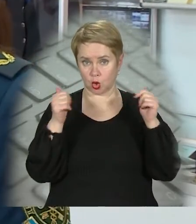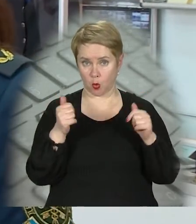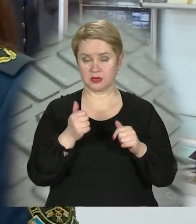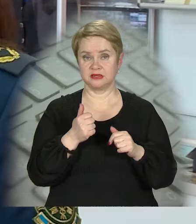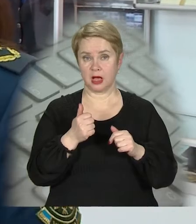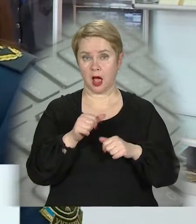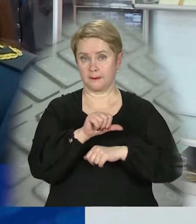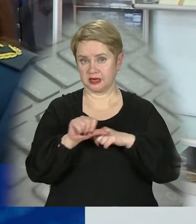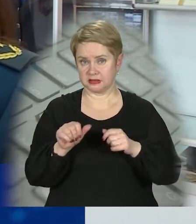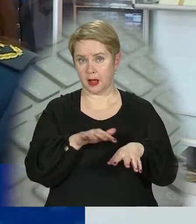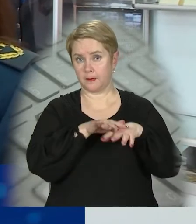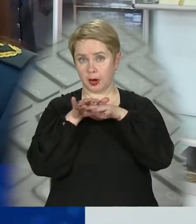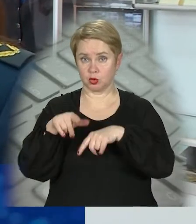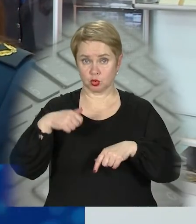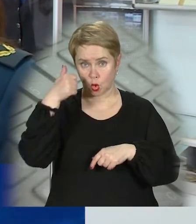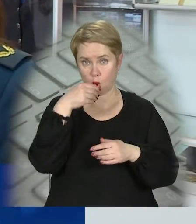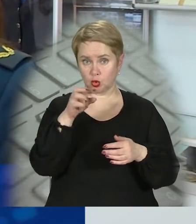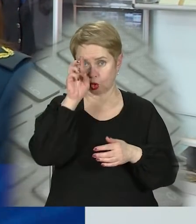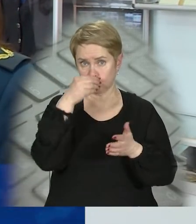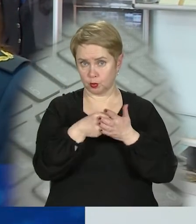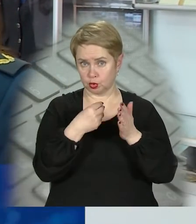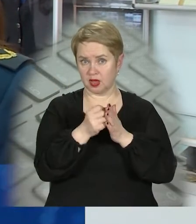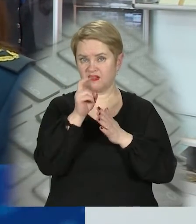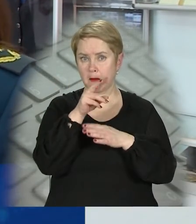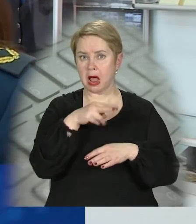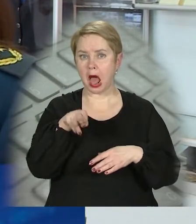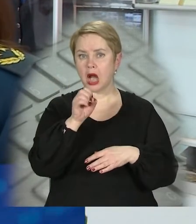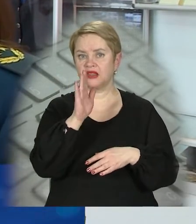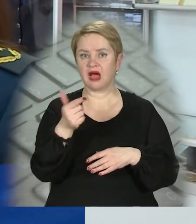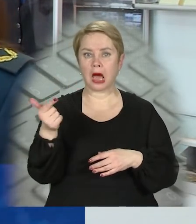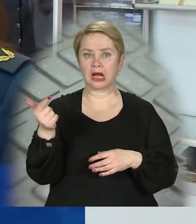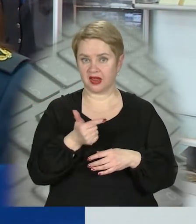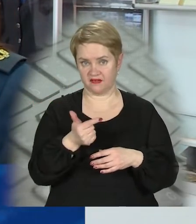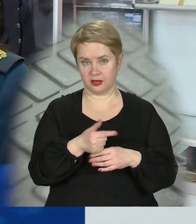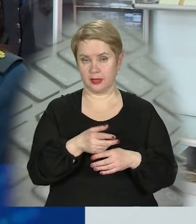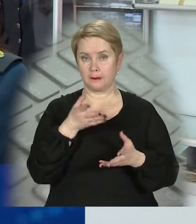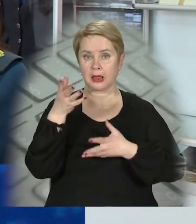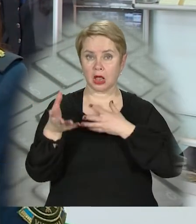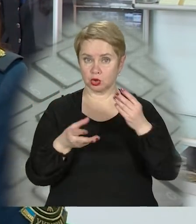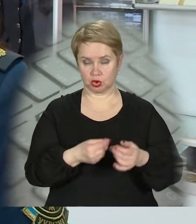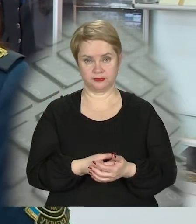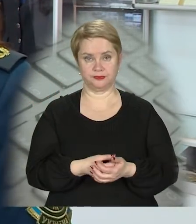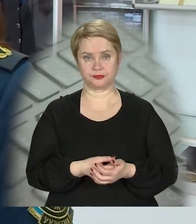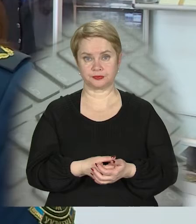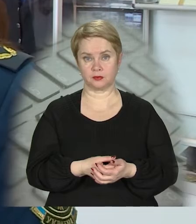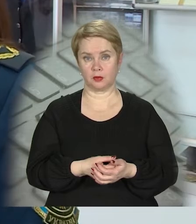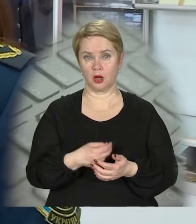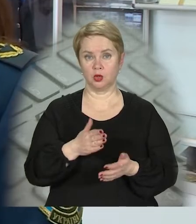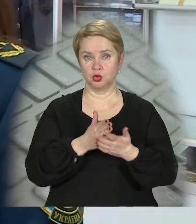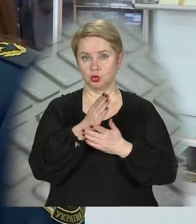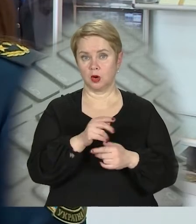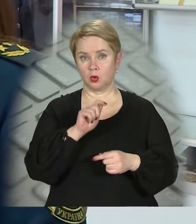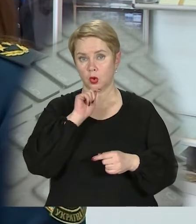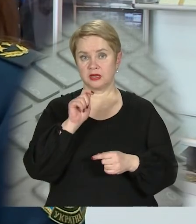митниця перерахувала цього року до держбюджету майже 12 мільярдів гривень митних платежів. Митна служба